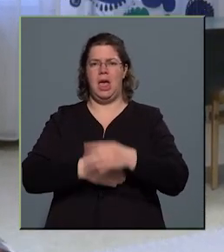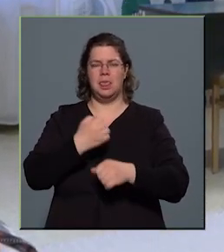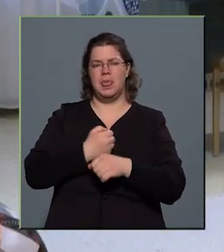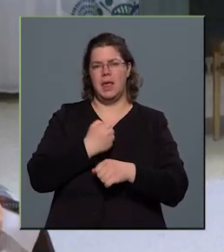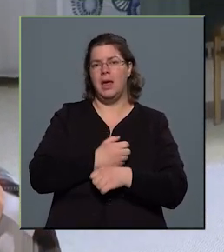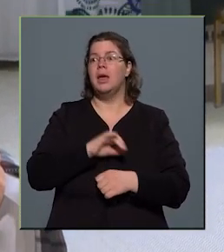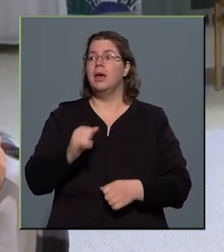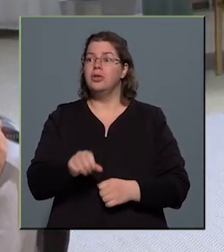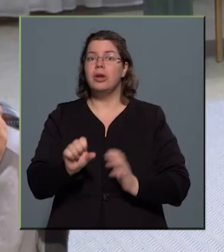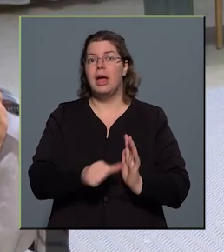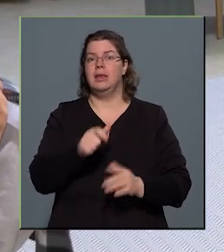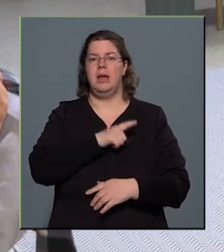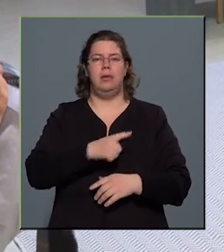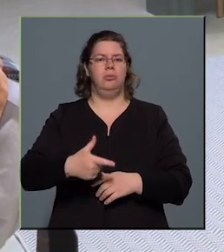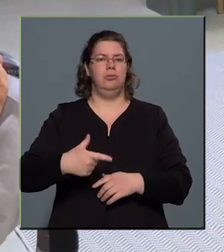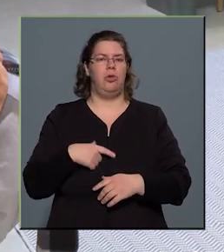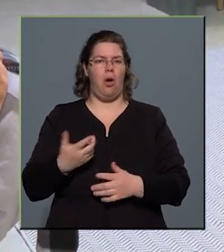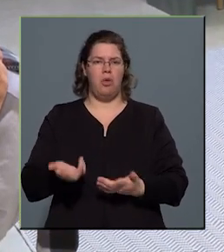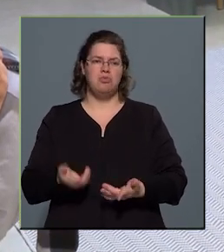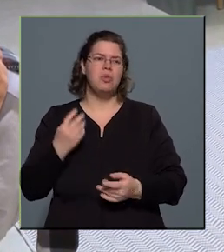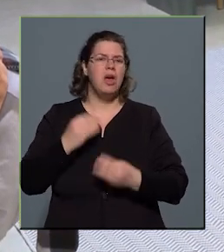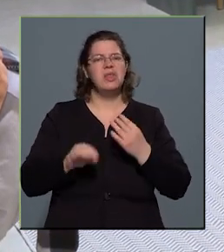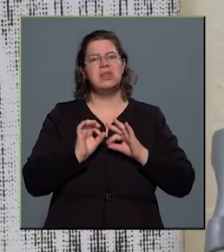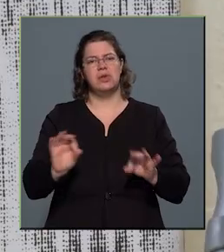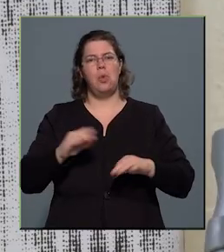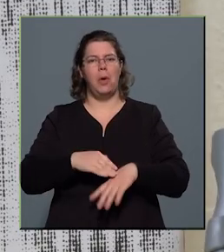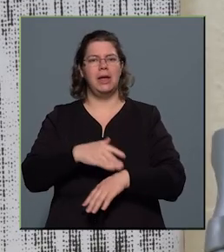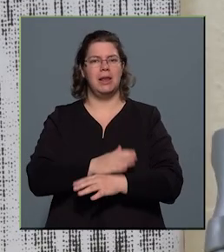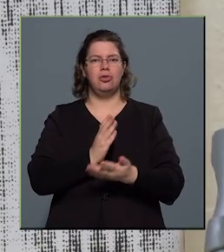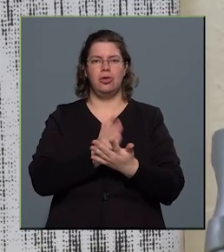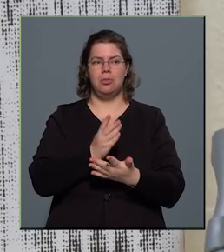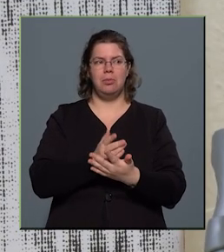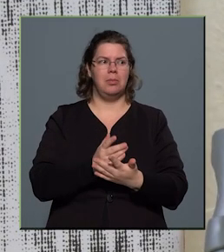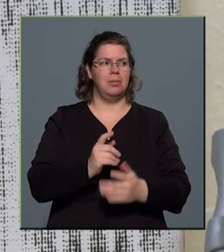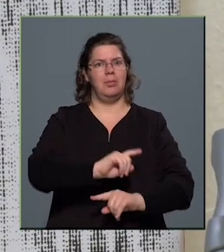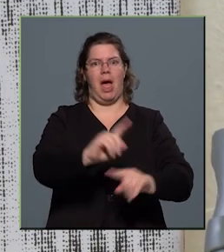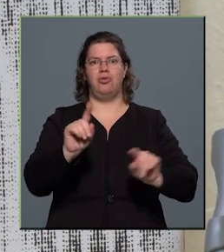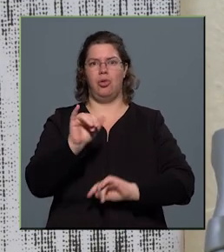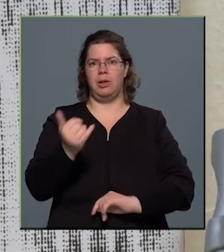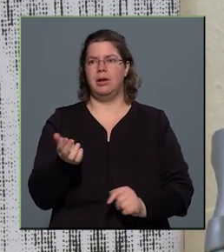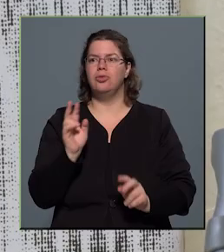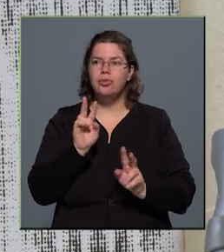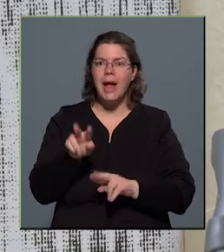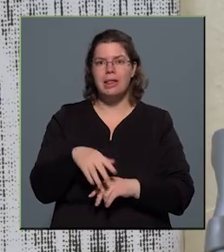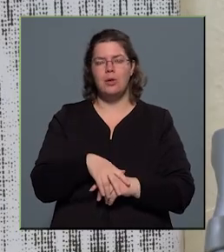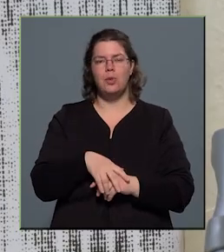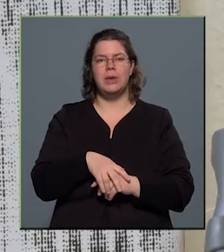és akkor egyszer csak azért az jó érzés, hogy ez másoknak is feltűnik,